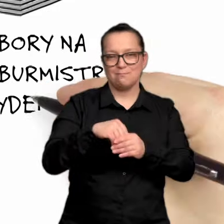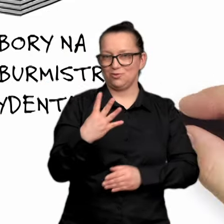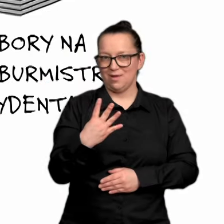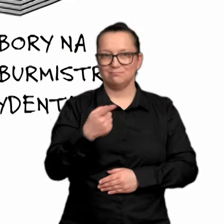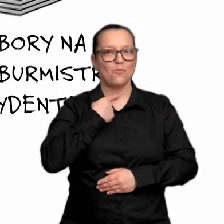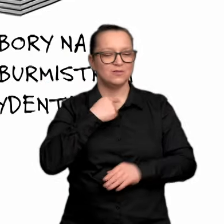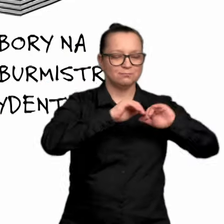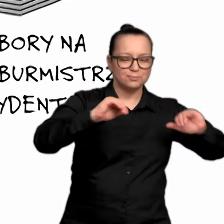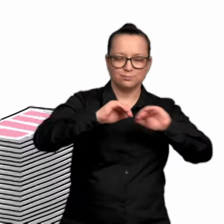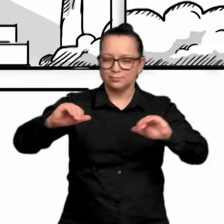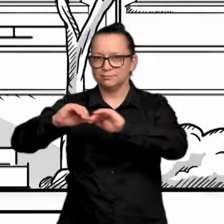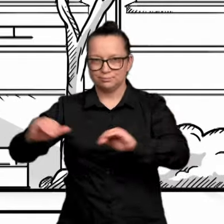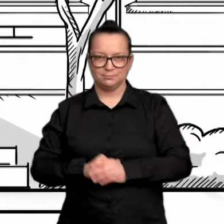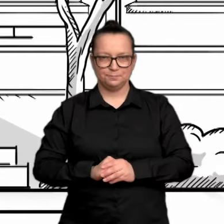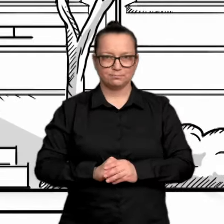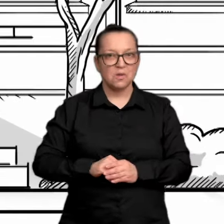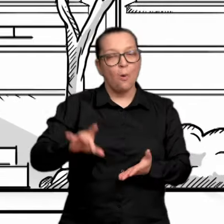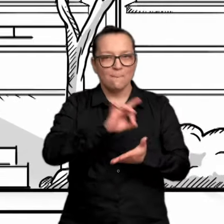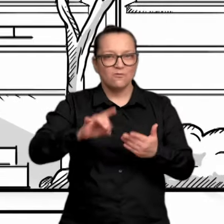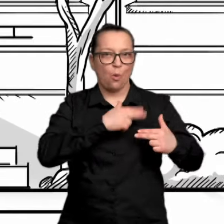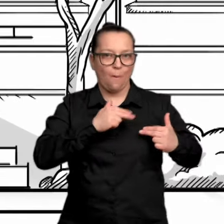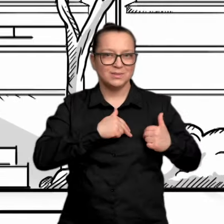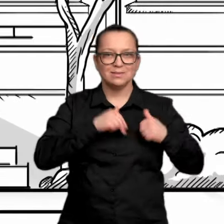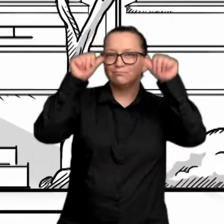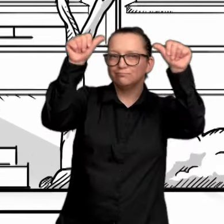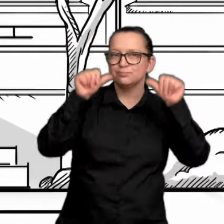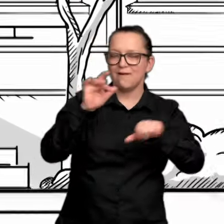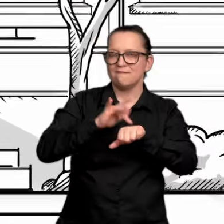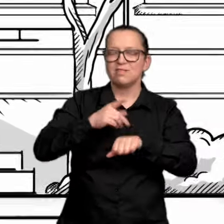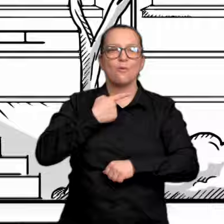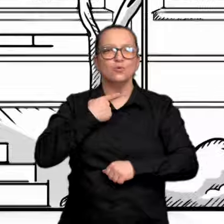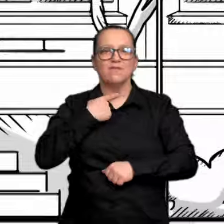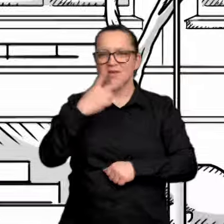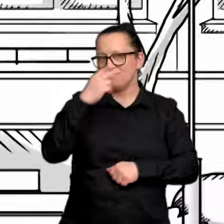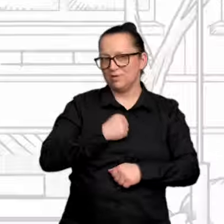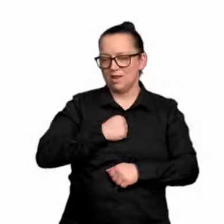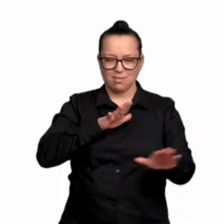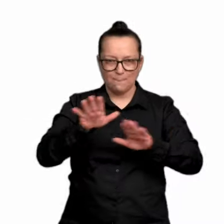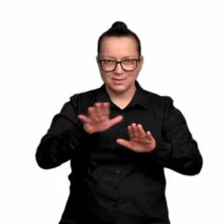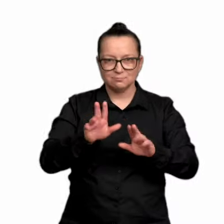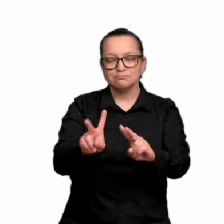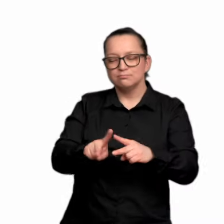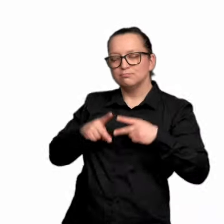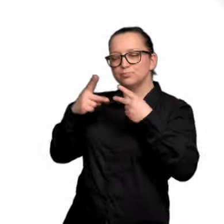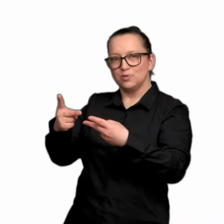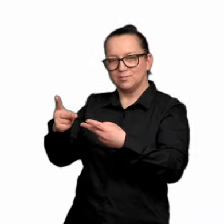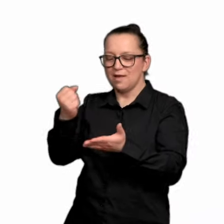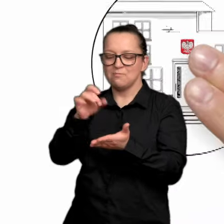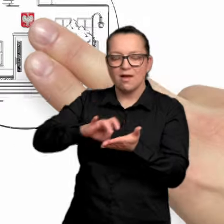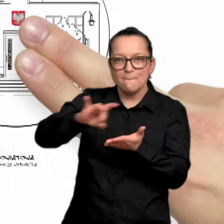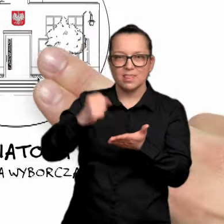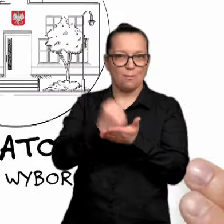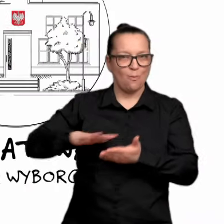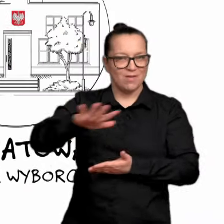oddzielnie dla każdego z nich. Obwodowa komisja wyborcza wywiesza wyniki głosowania w widocznym miejscu. Potem przekazuje je do